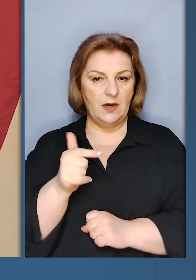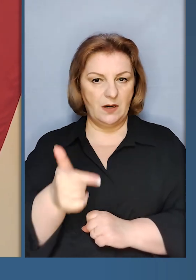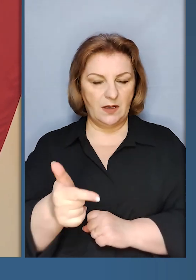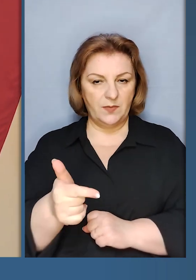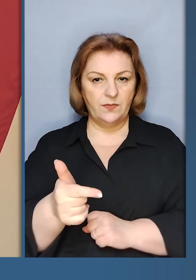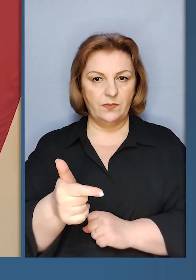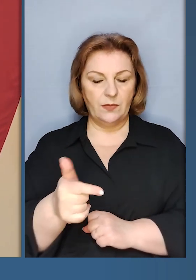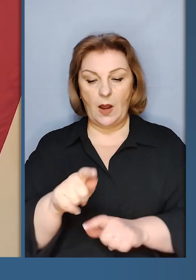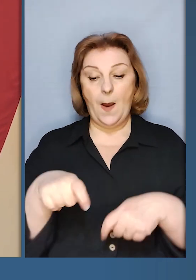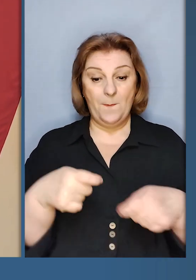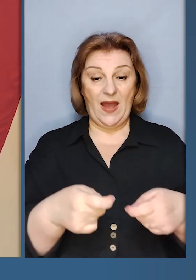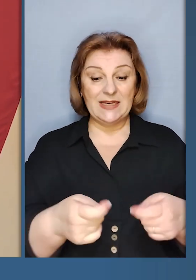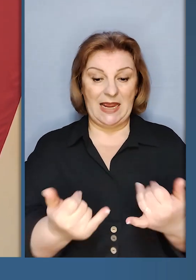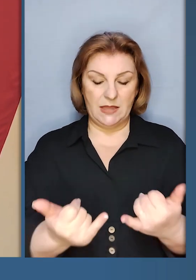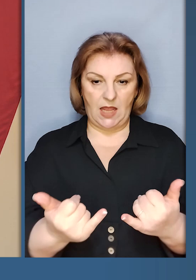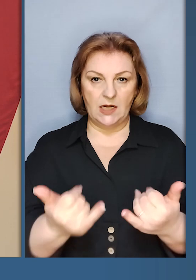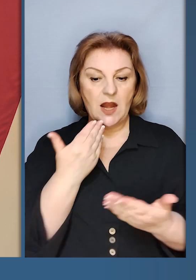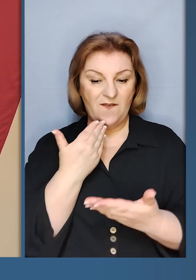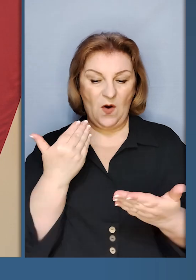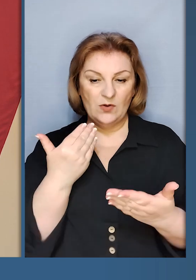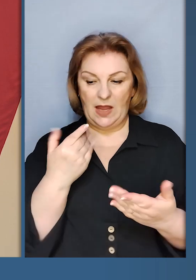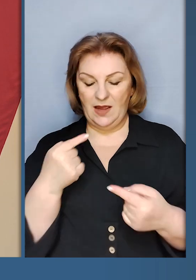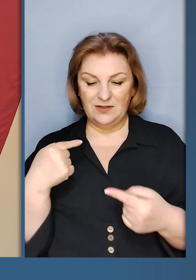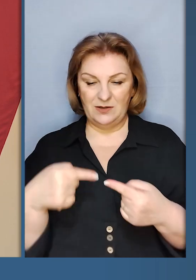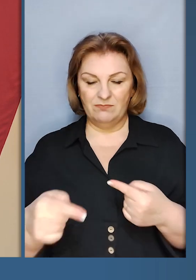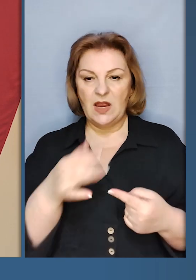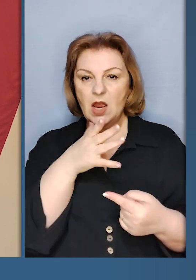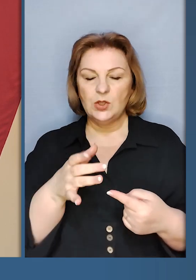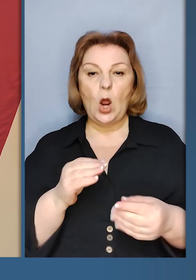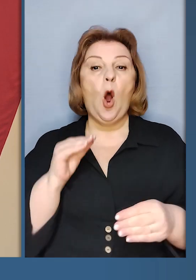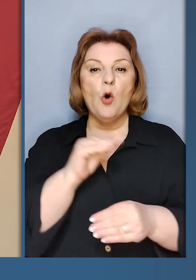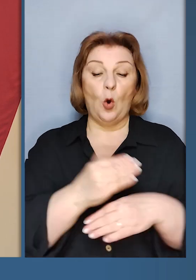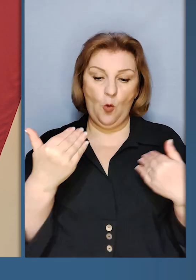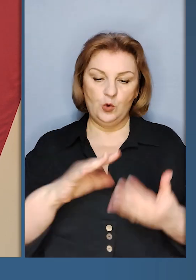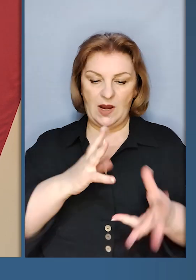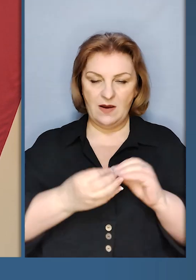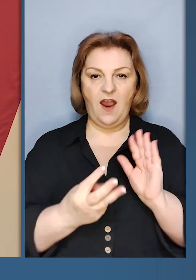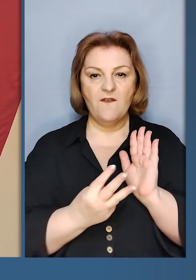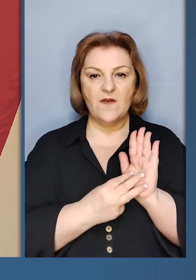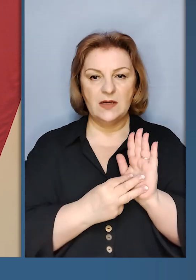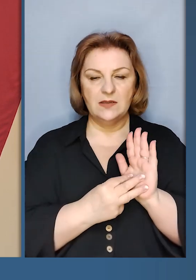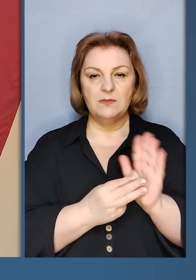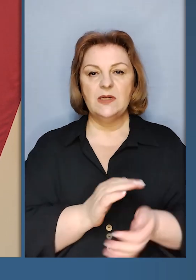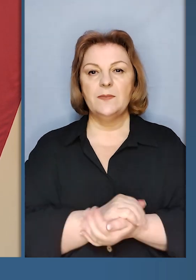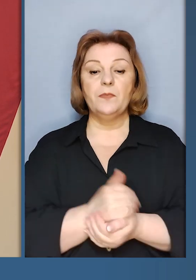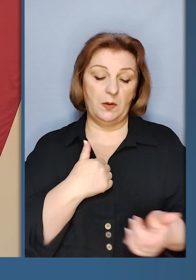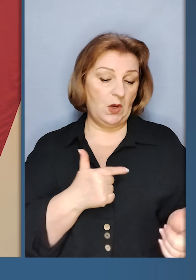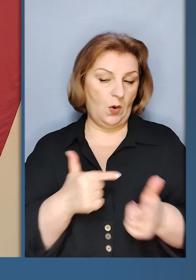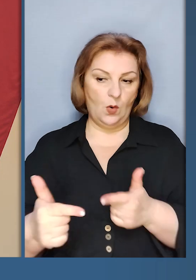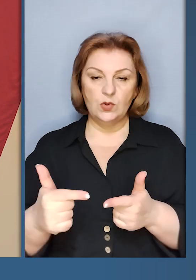Чотири міги передаються тепер в останній час додатковий, тобто вже передано 8.